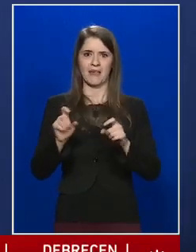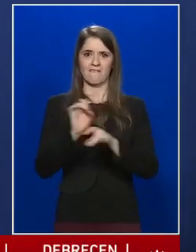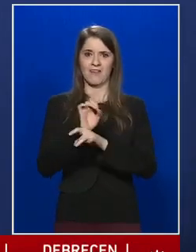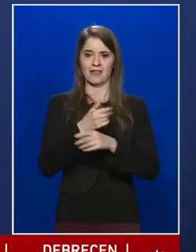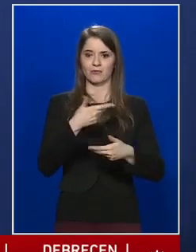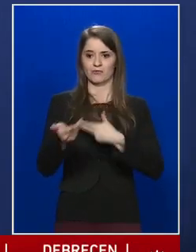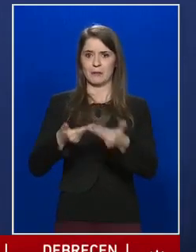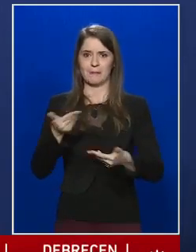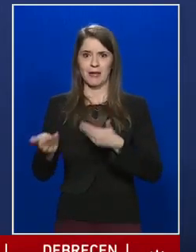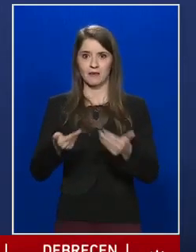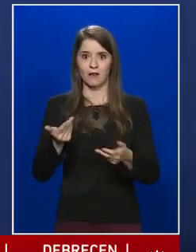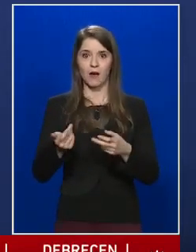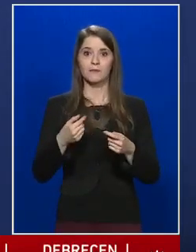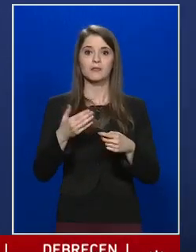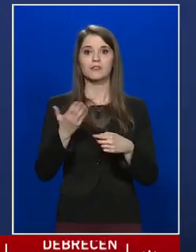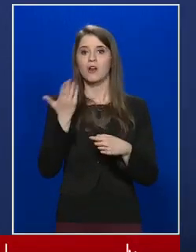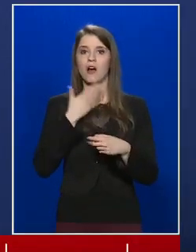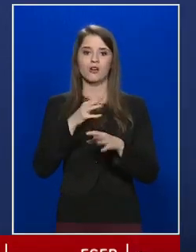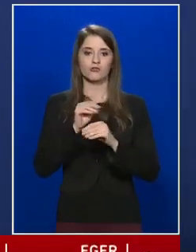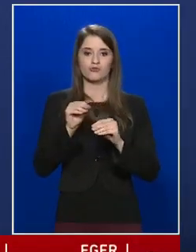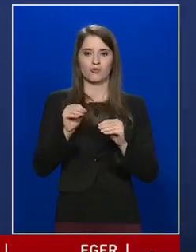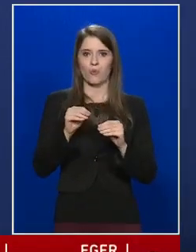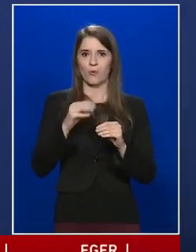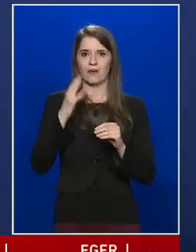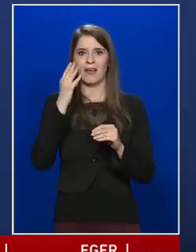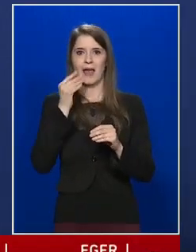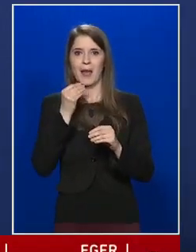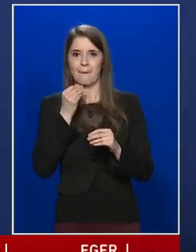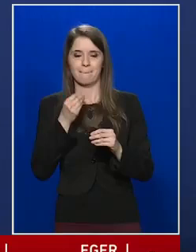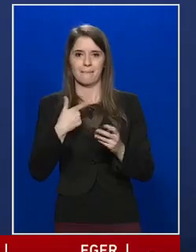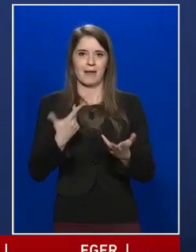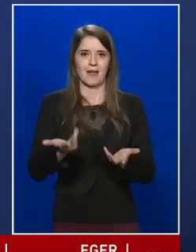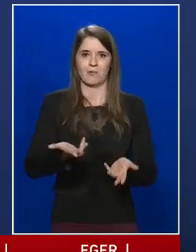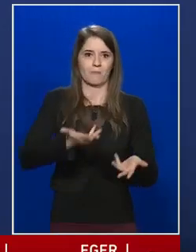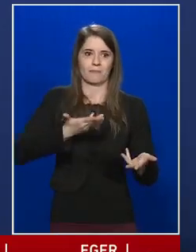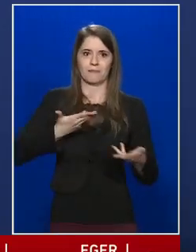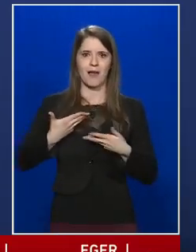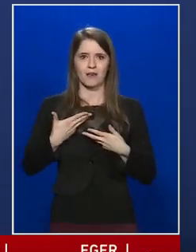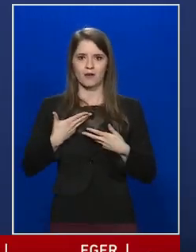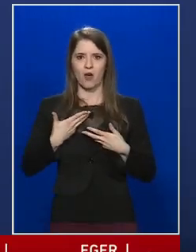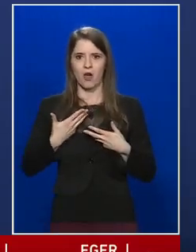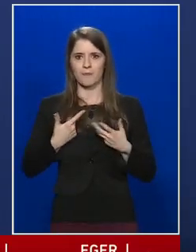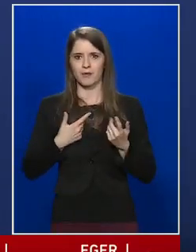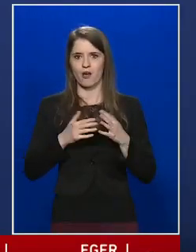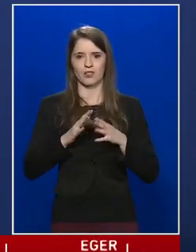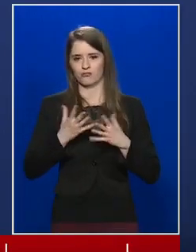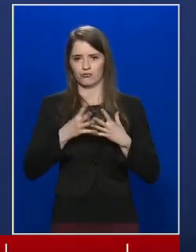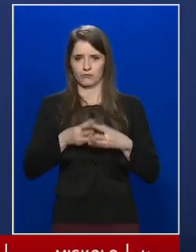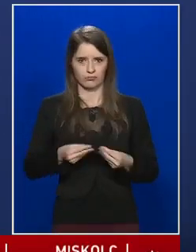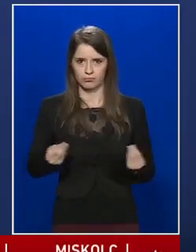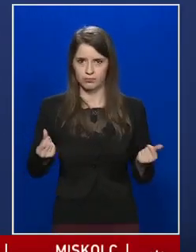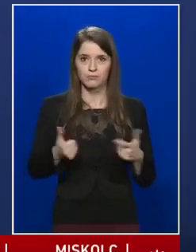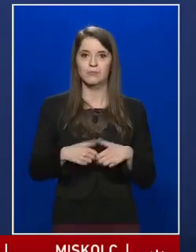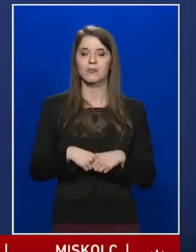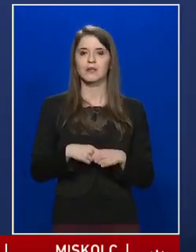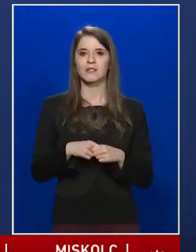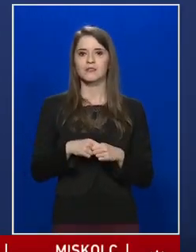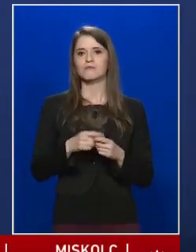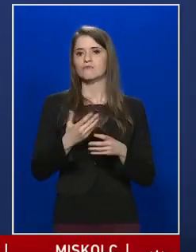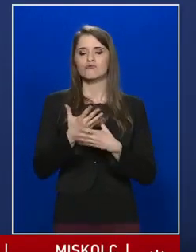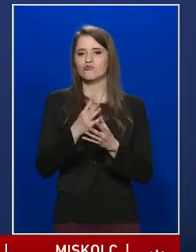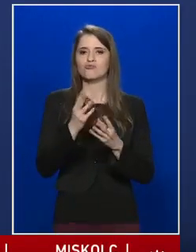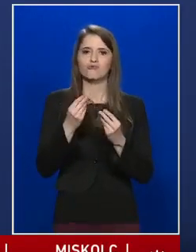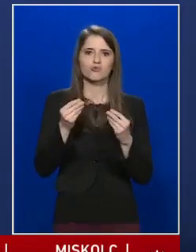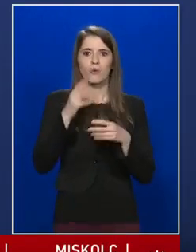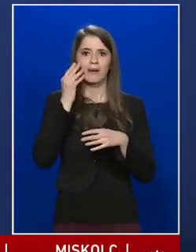emberen átpasszálódik, nem is tudom, hogyan mondjam magyarul, tehát sokan átesnek